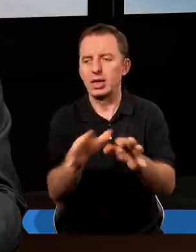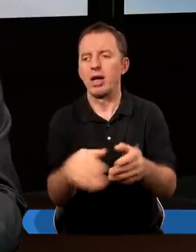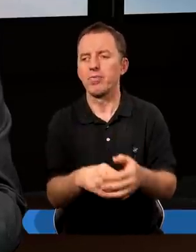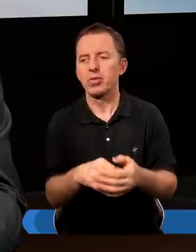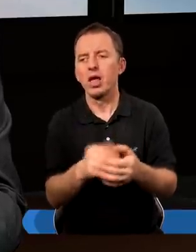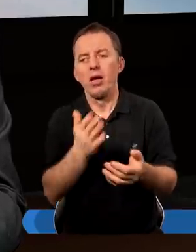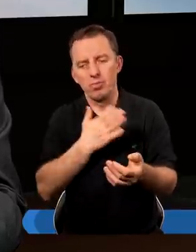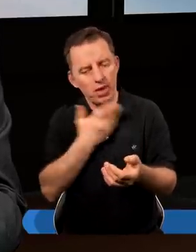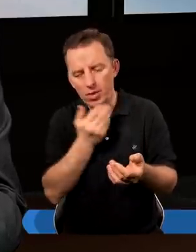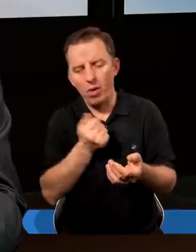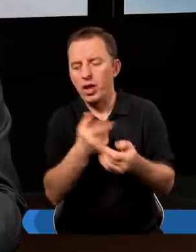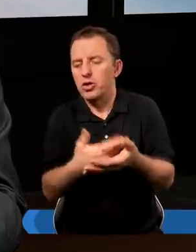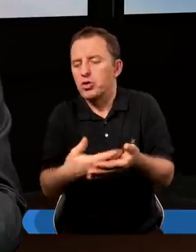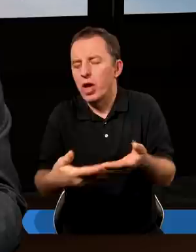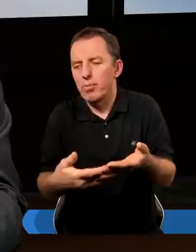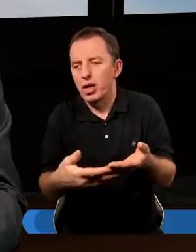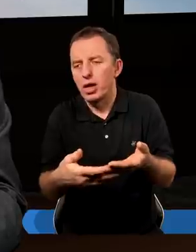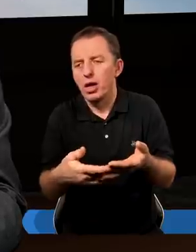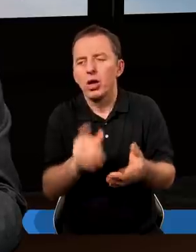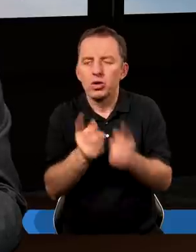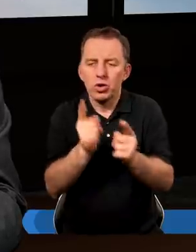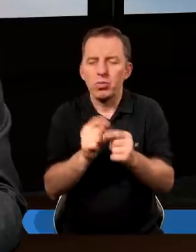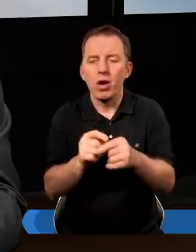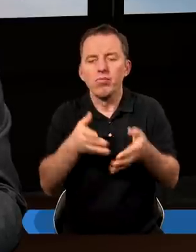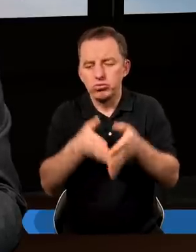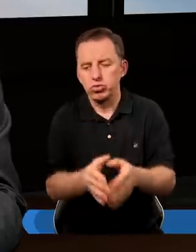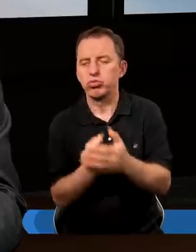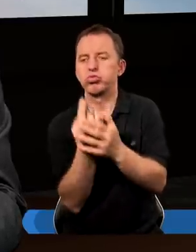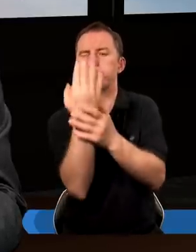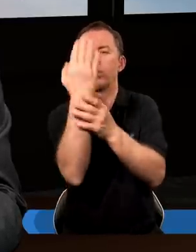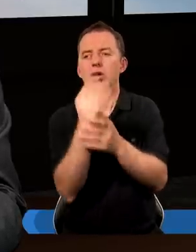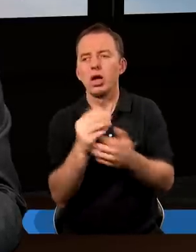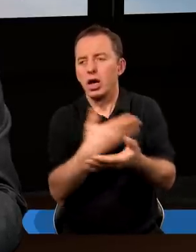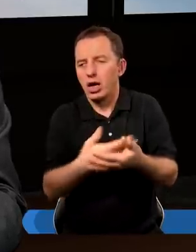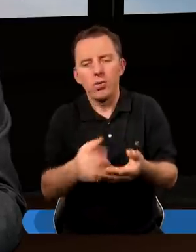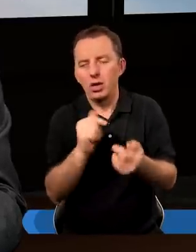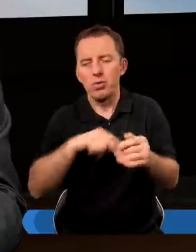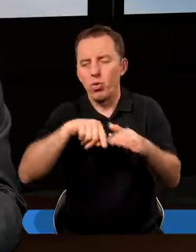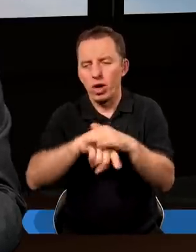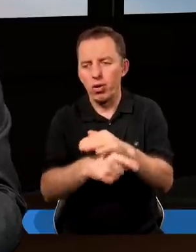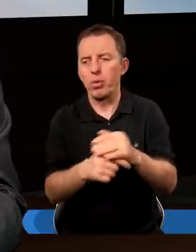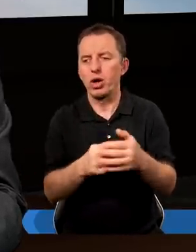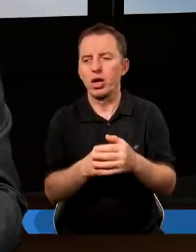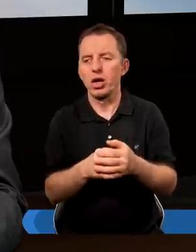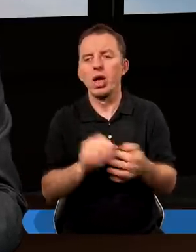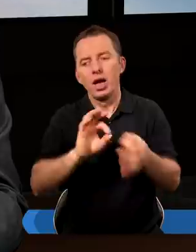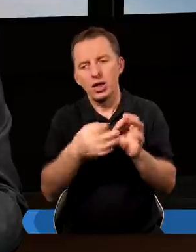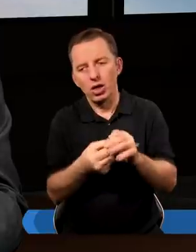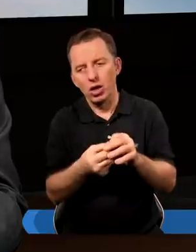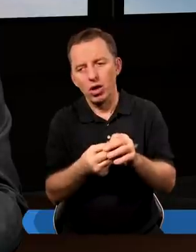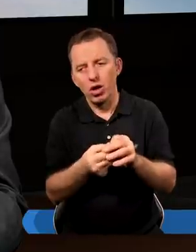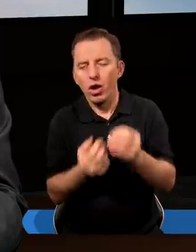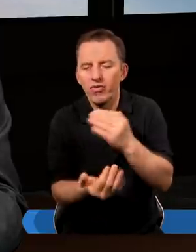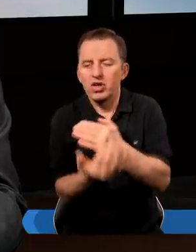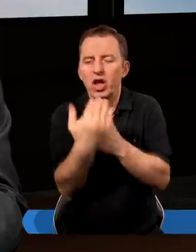skalisty. Nie miały tam wiele gleby. Kiełki szybko strzeliły w górę, bo gleba nie była głęboka. Ale gdy